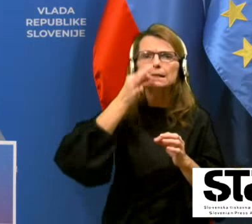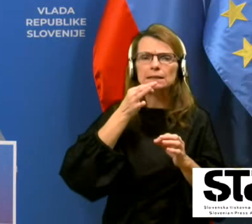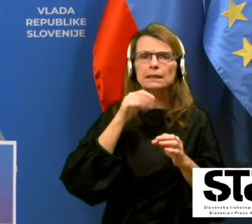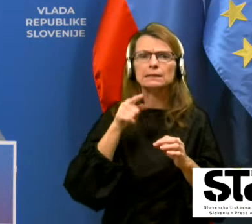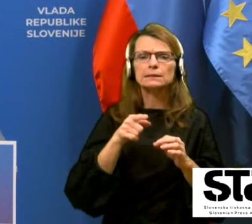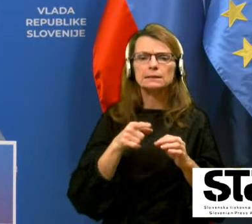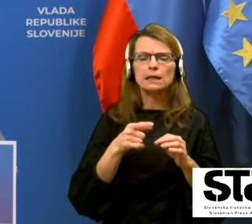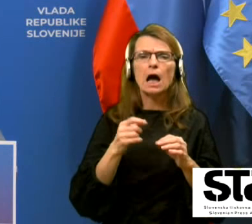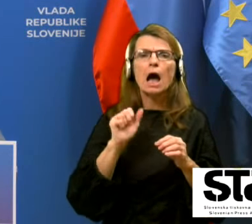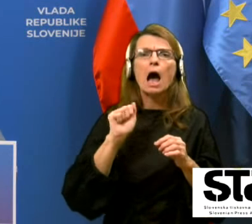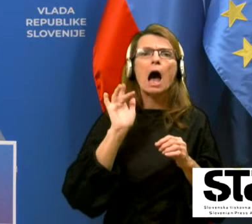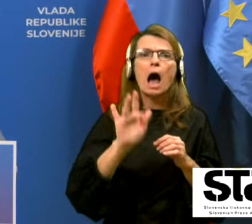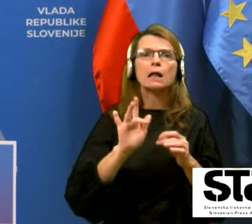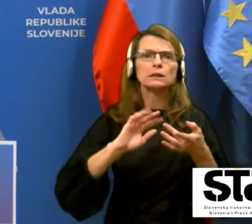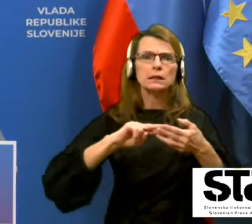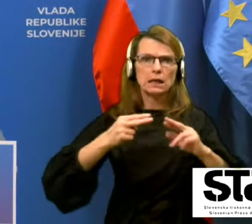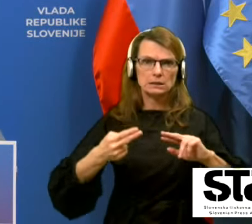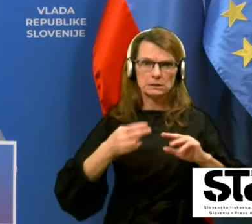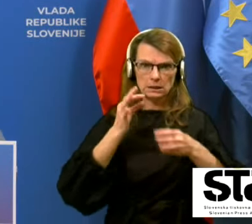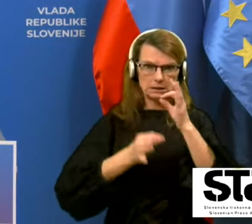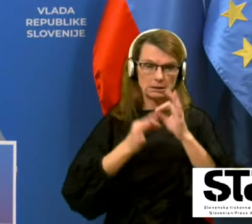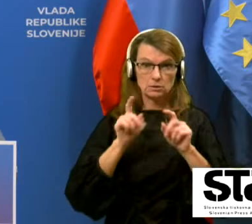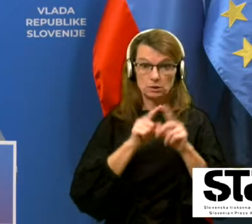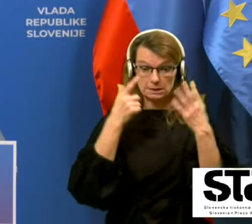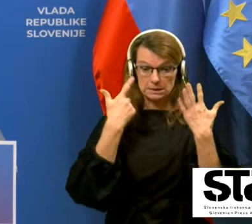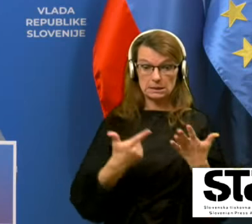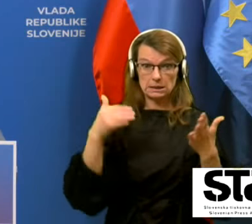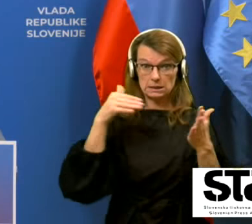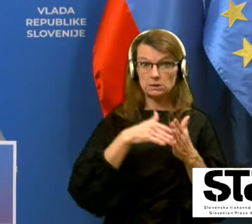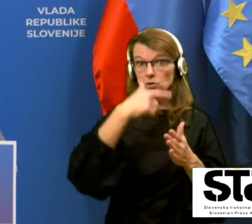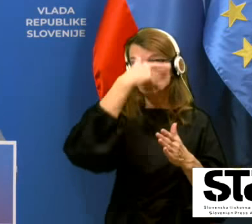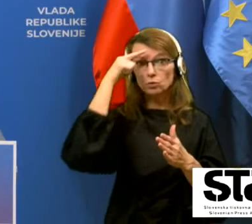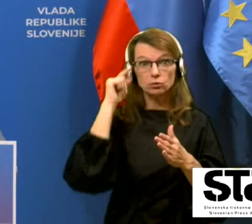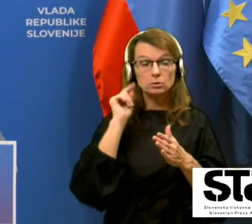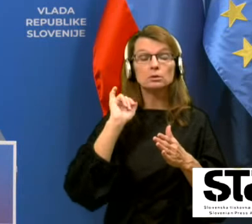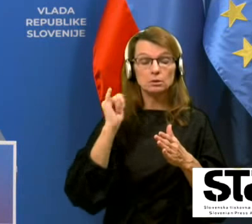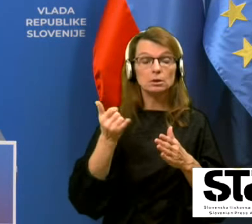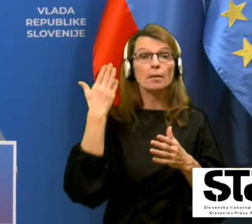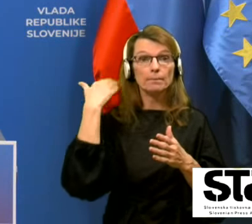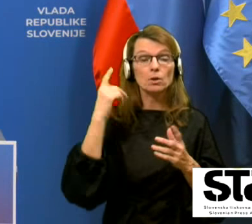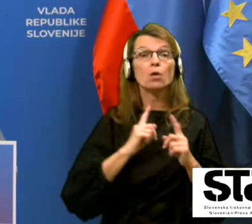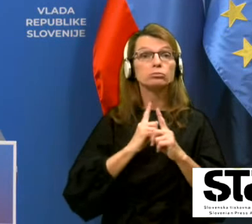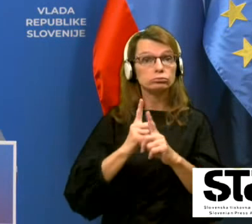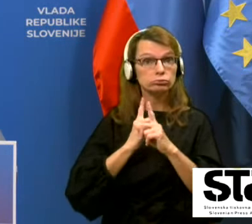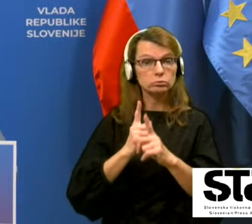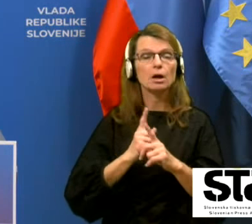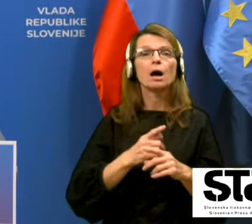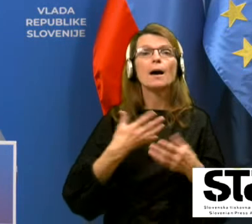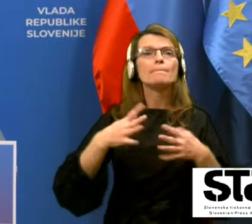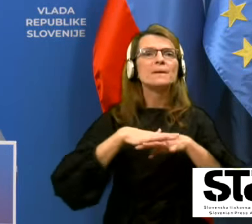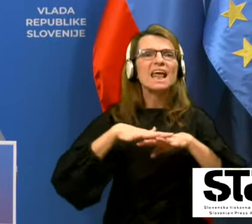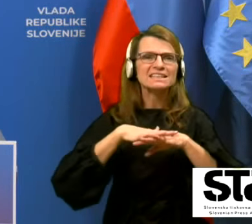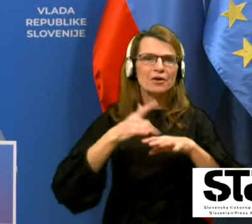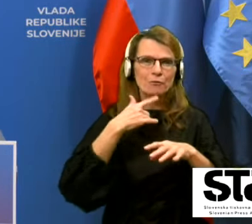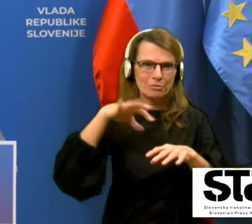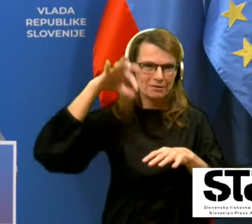testi. Tudi 7 tisoč ljudi se je presajalo na tak način in tudi veliko število